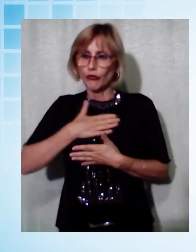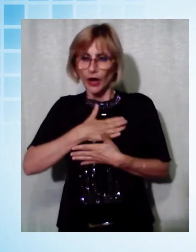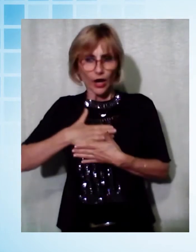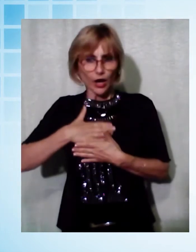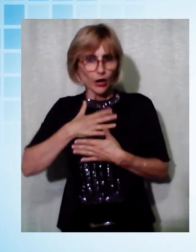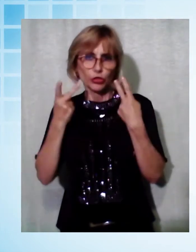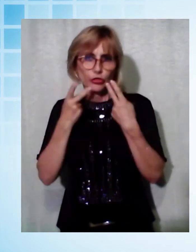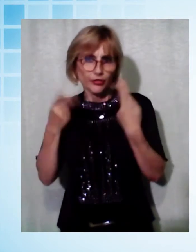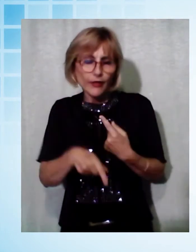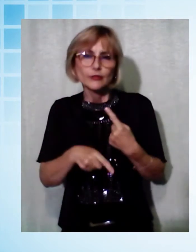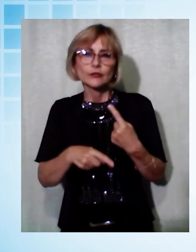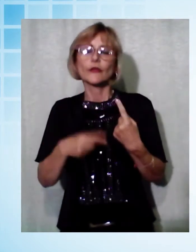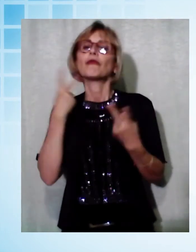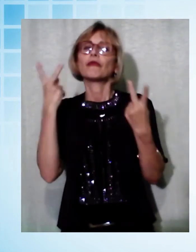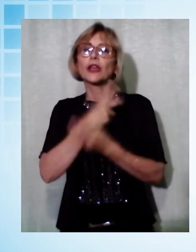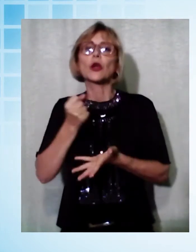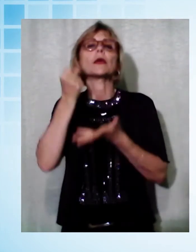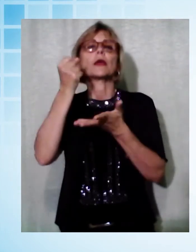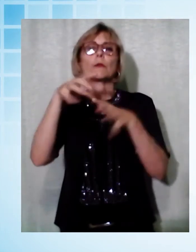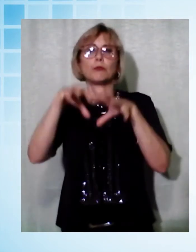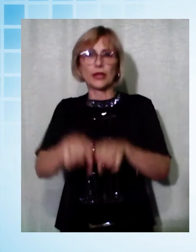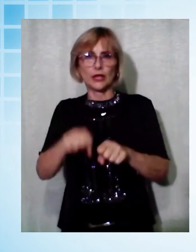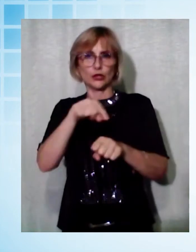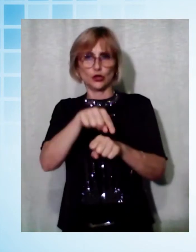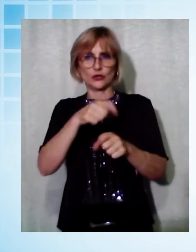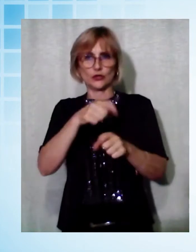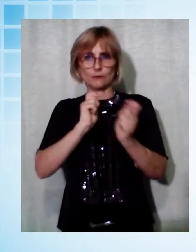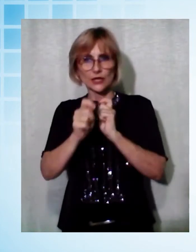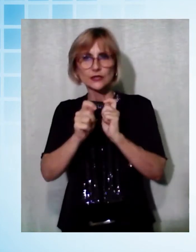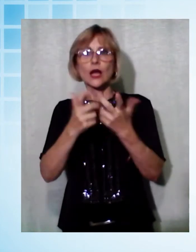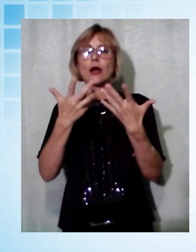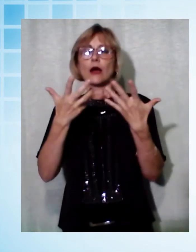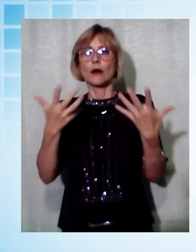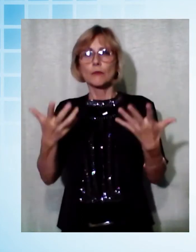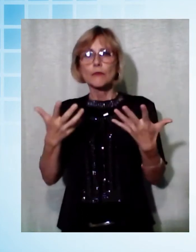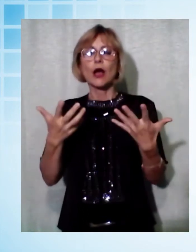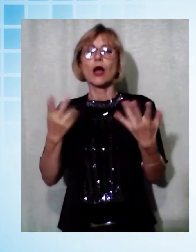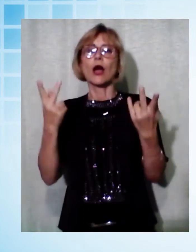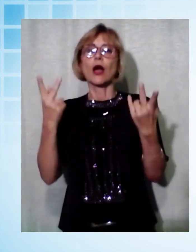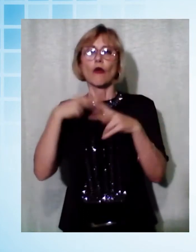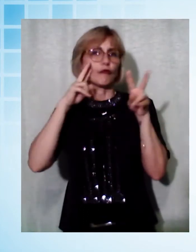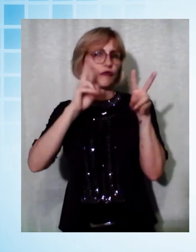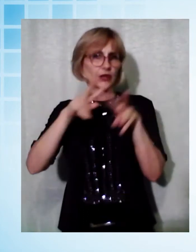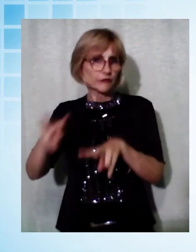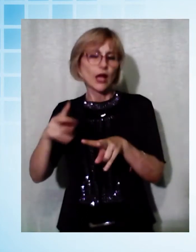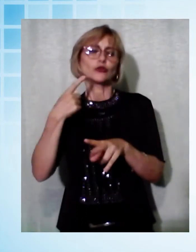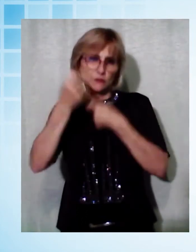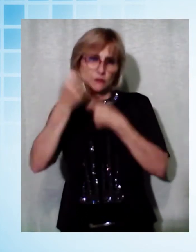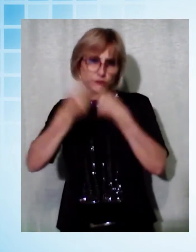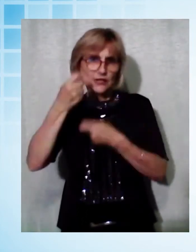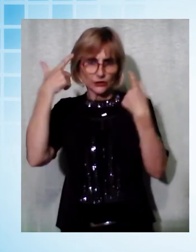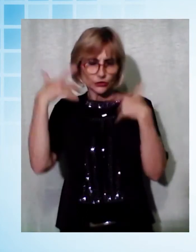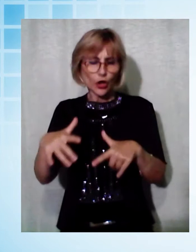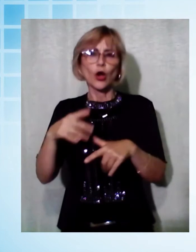concordato fra il milione e mezzo e due milioni, però io ho già verificato, possiamo fare la variazione di